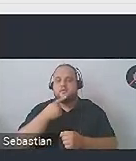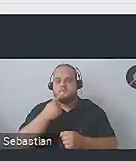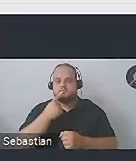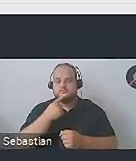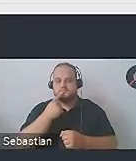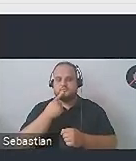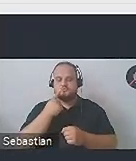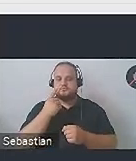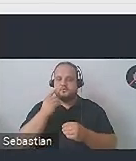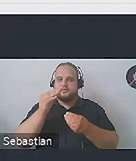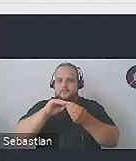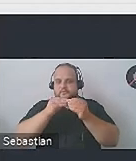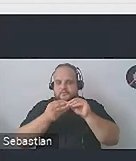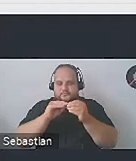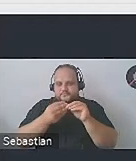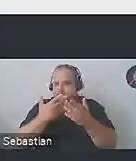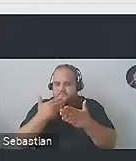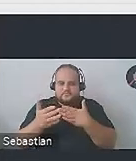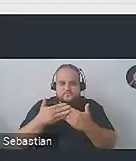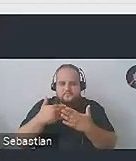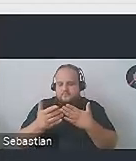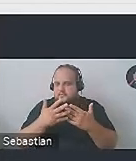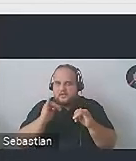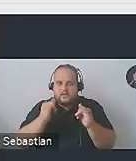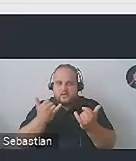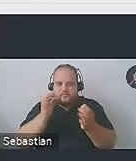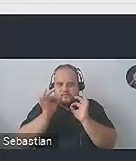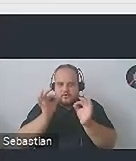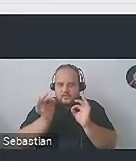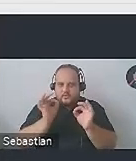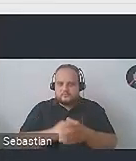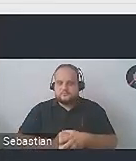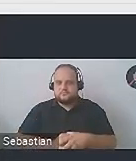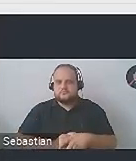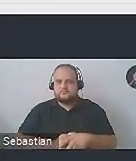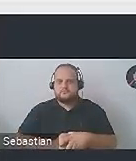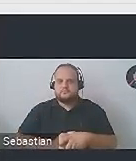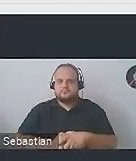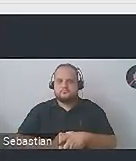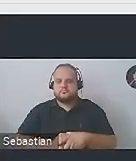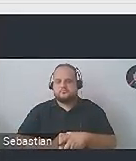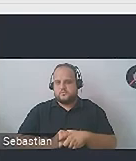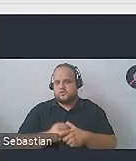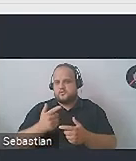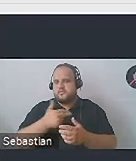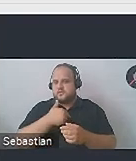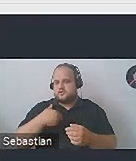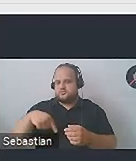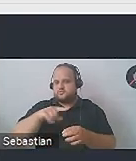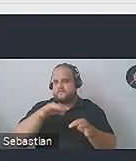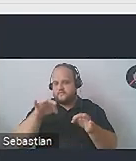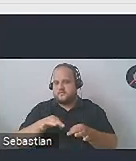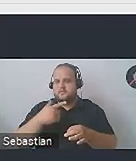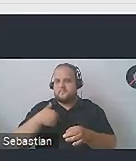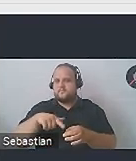skomplikowanym, nieczytelnym języku komunikatów. To jest troszeczkę nasza wina tak naprawdę, bo my jako